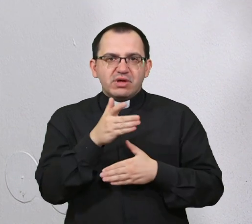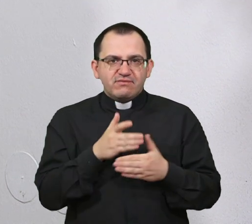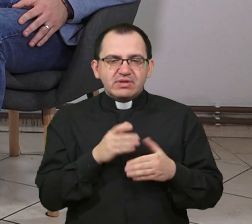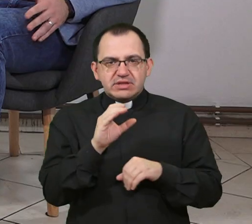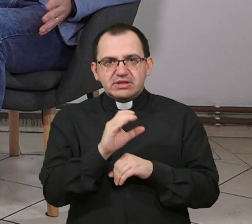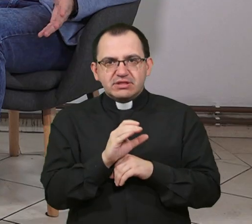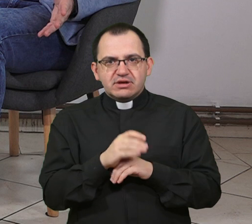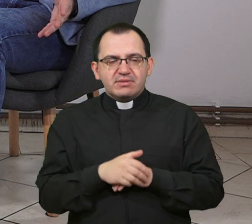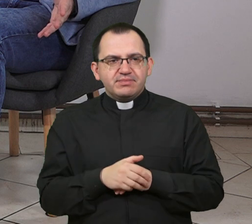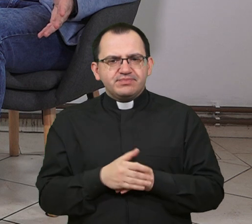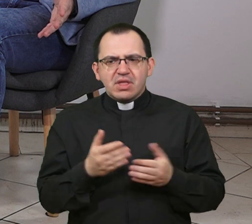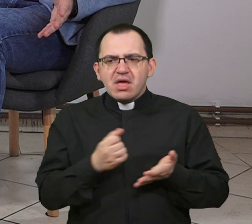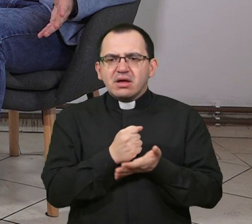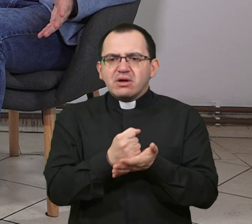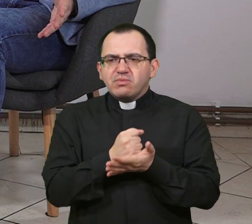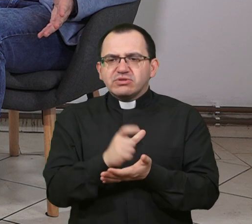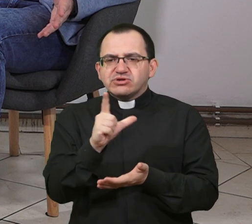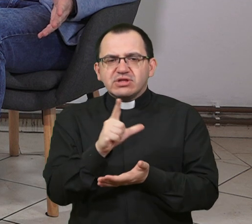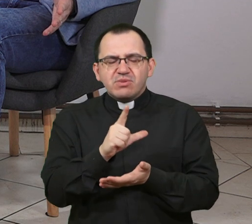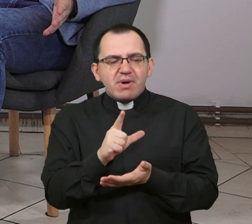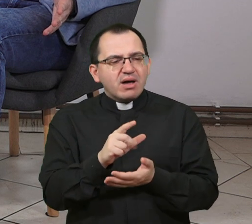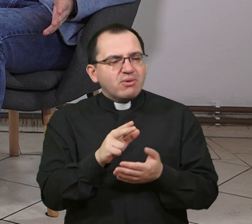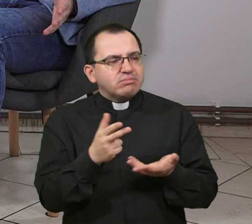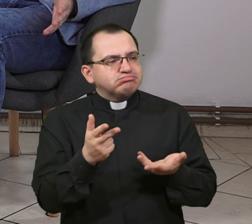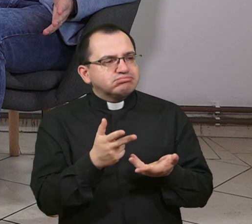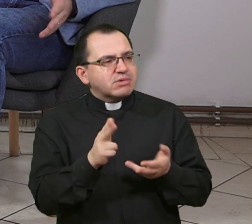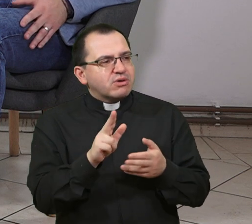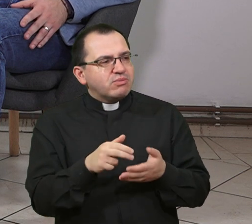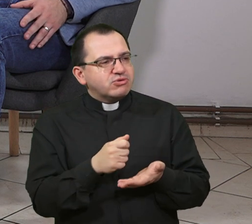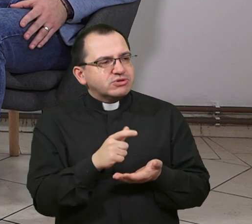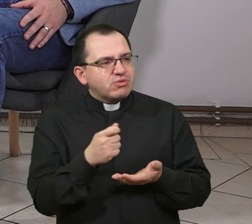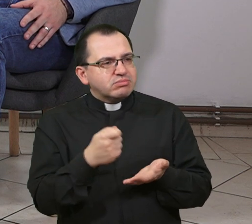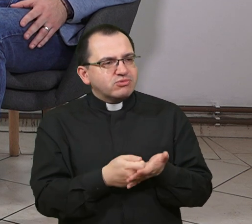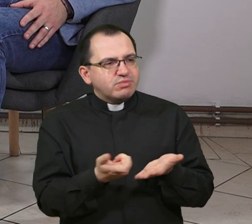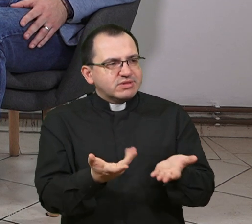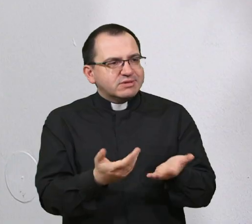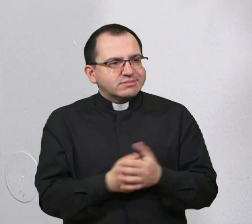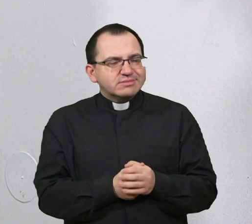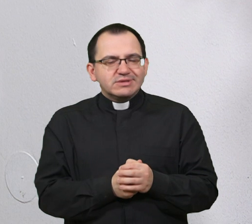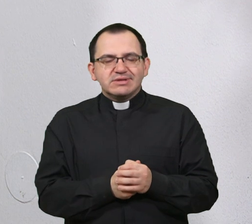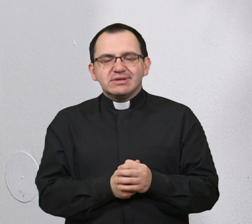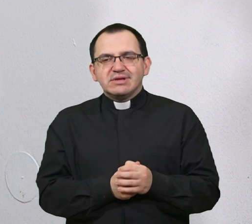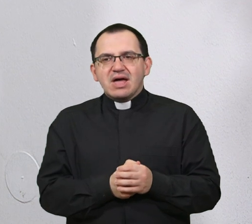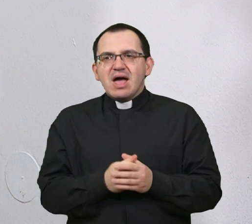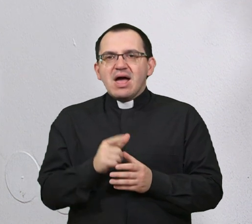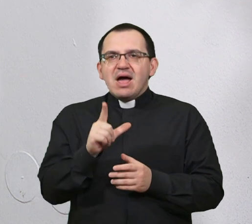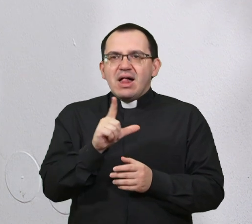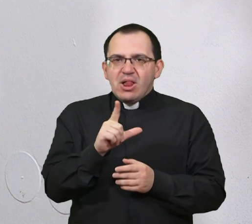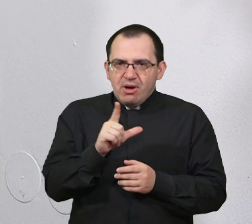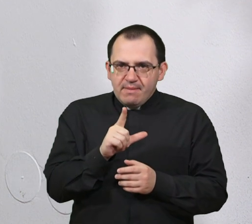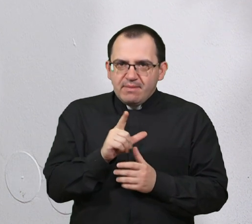crkvi. Kako podržati lumbago? Može li se na neki konkretni način? Lumbago i